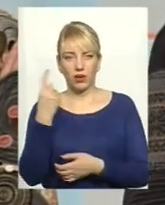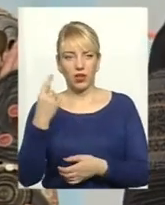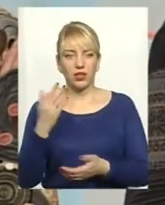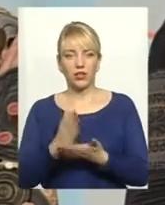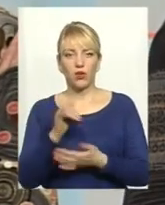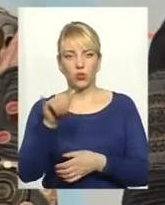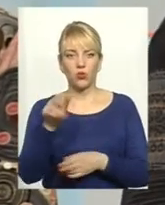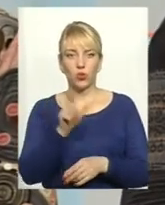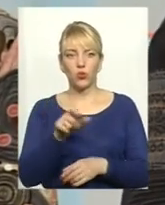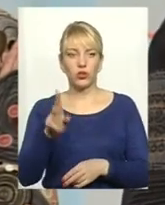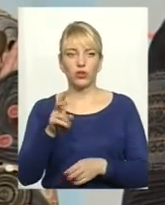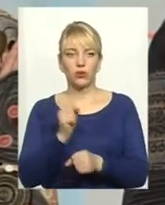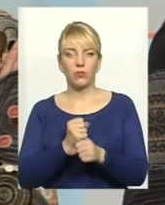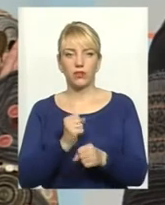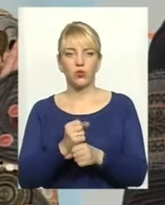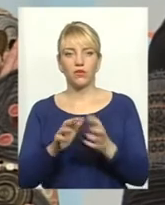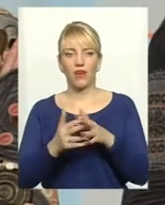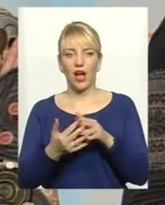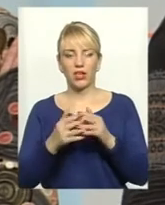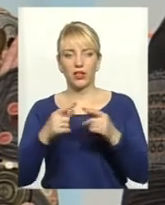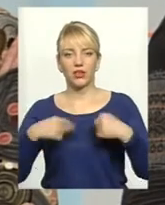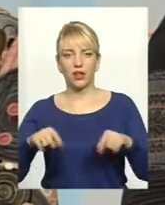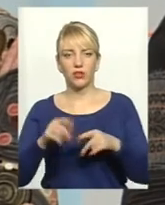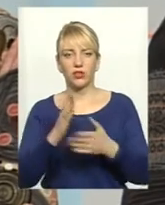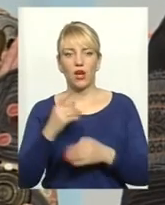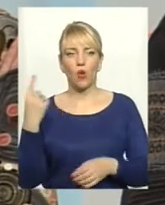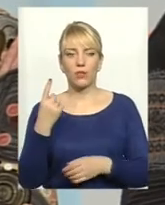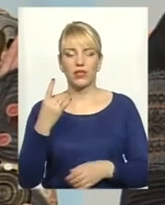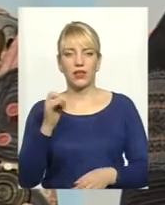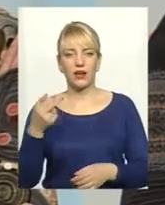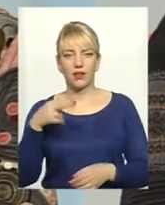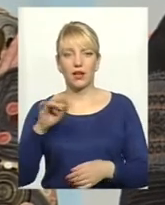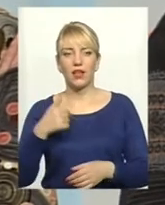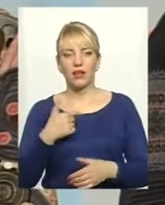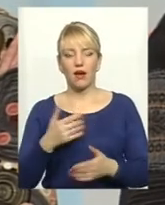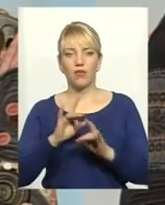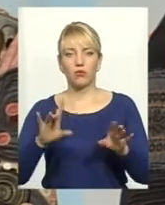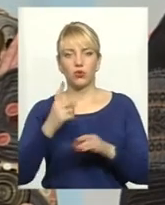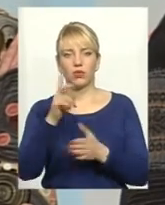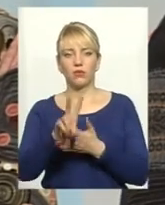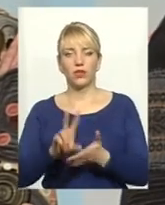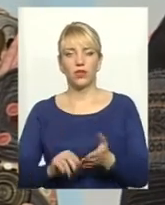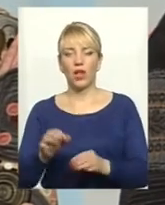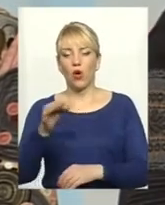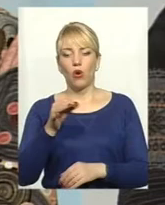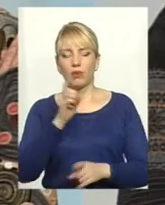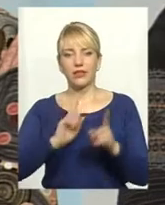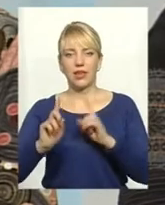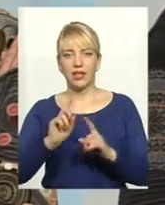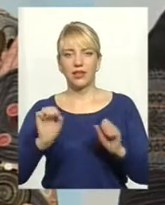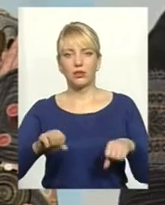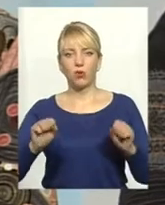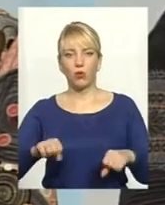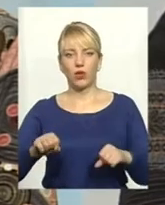люди, які працюють в аграрній галузі, є в нас обласна рада. Я вам наведу один приклад. Обласна рада спромоглася,